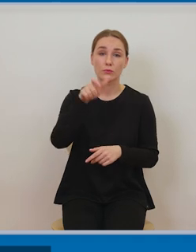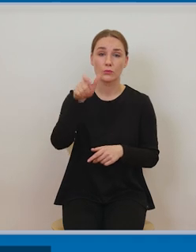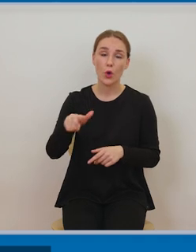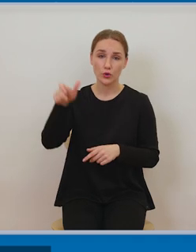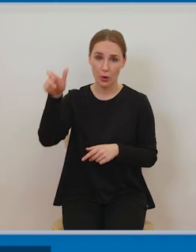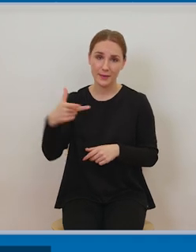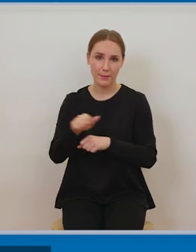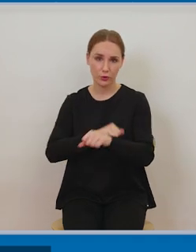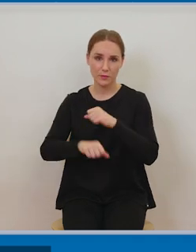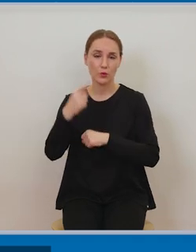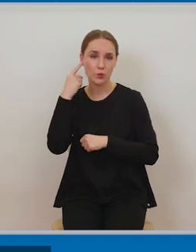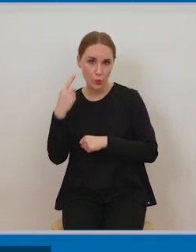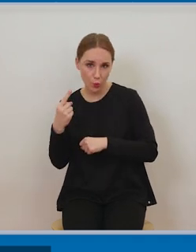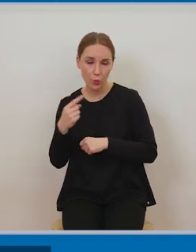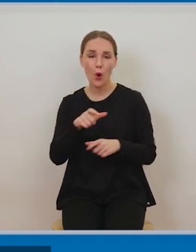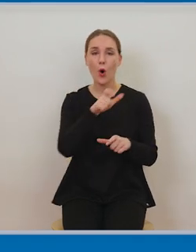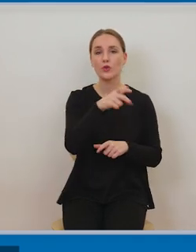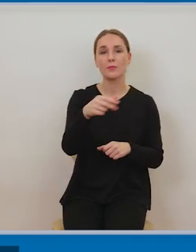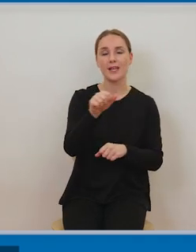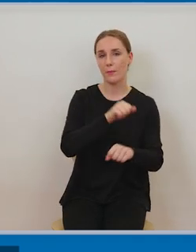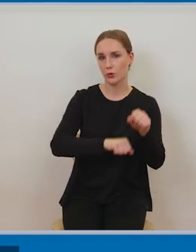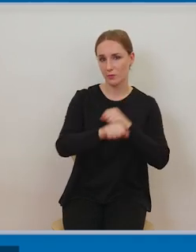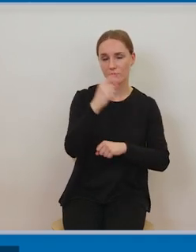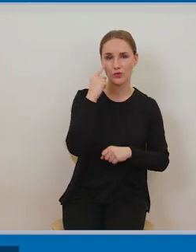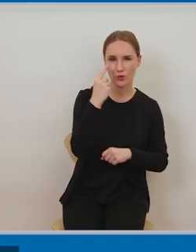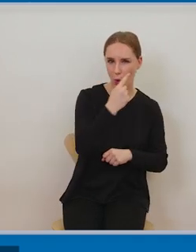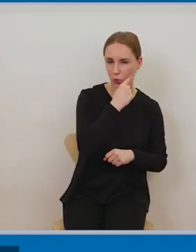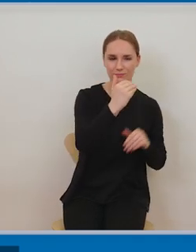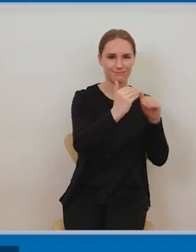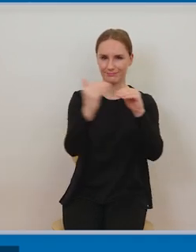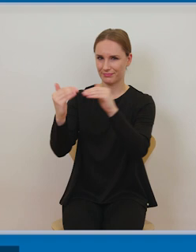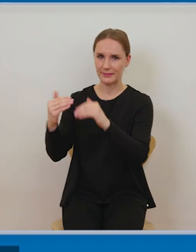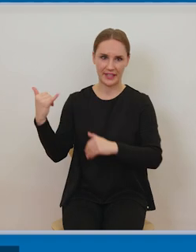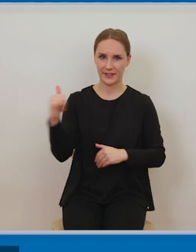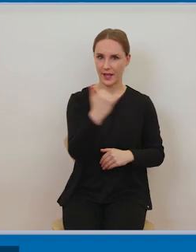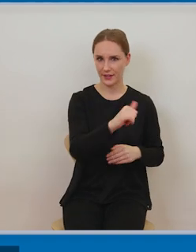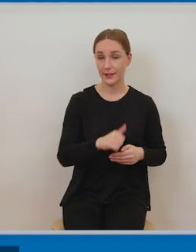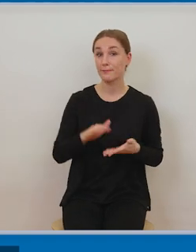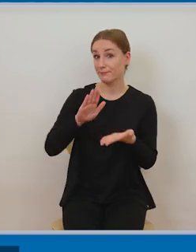zapoznać się z utworem w jak najpełniejszy sposób. W taki sposób, który umożliwia